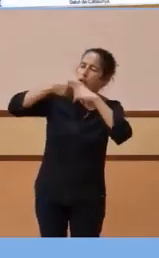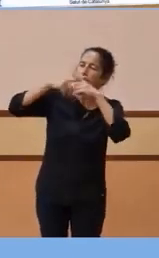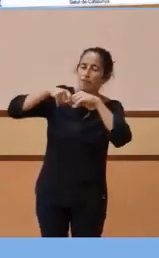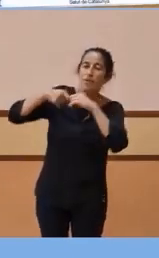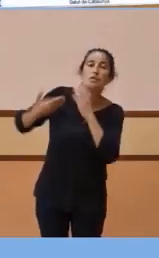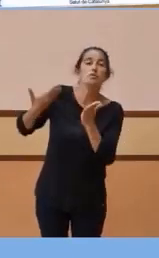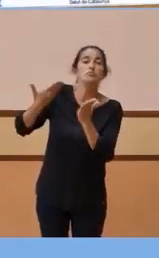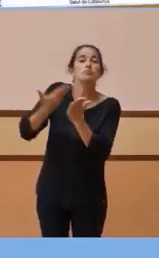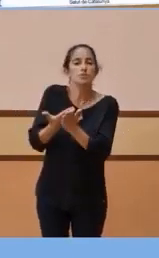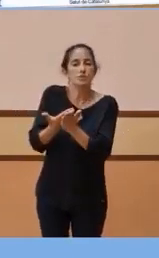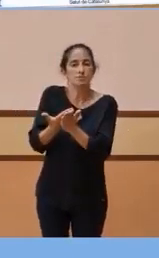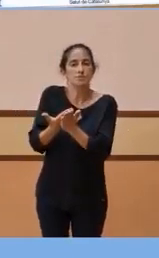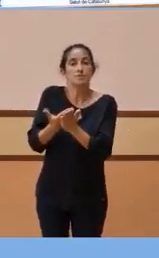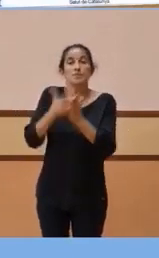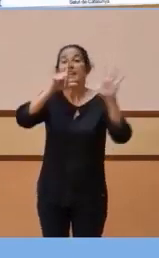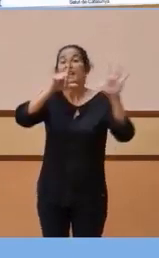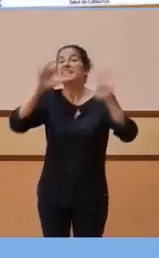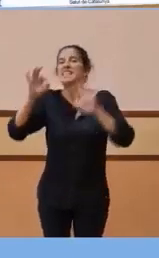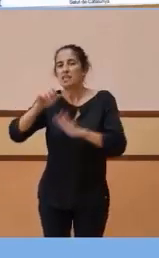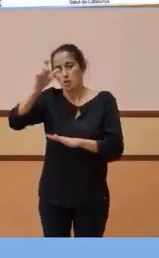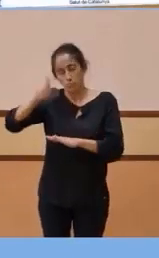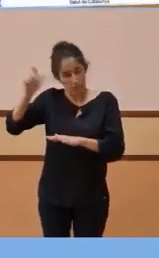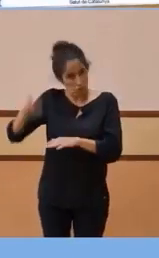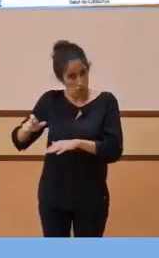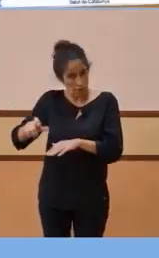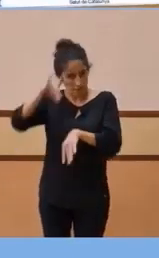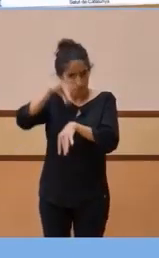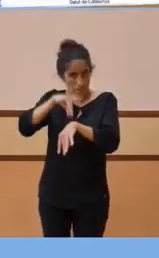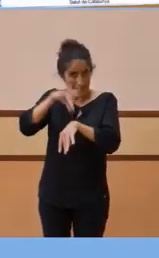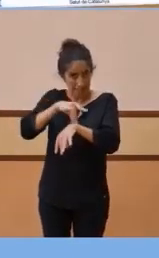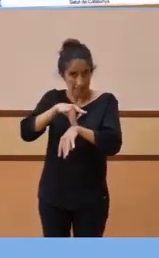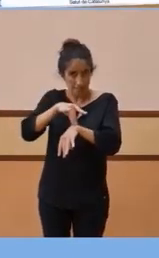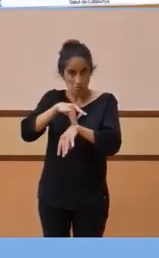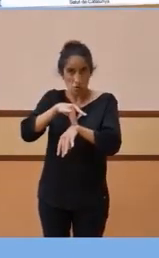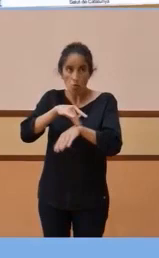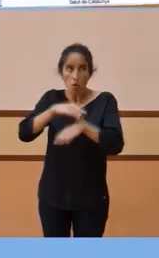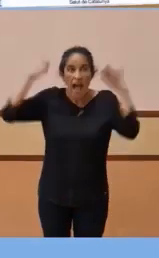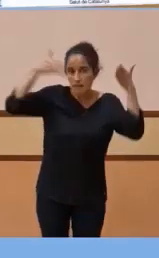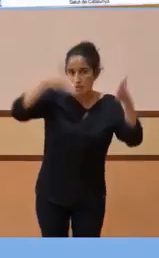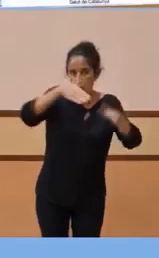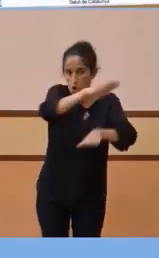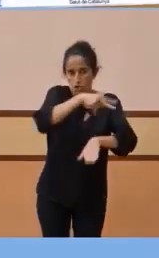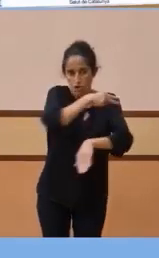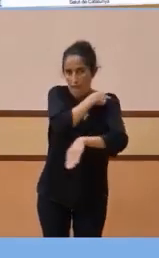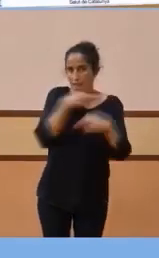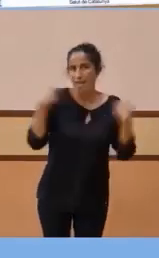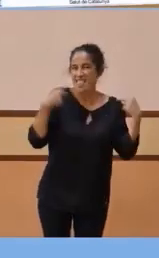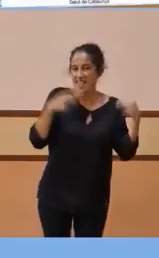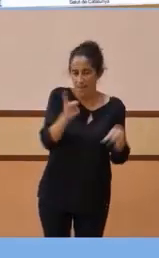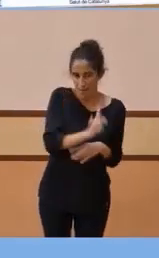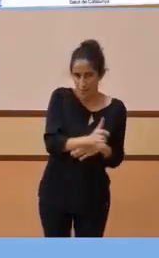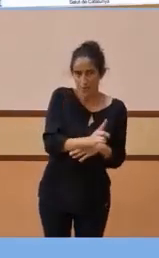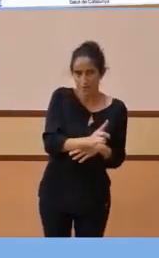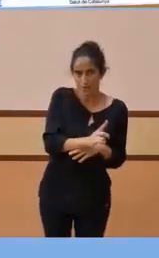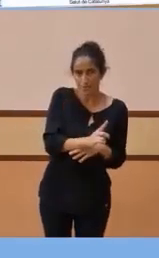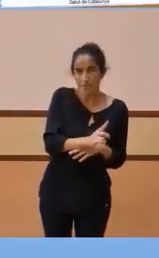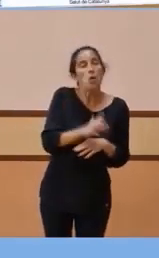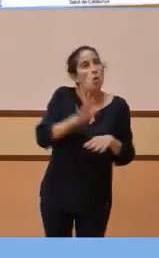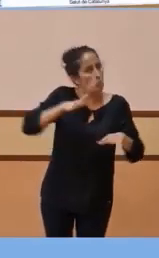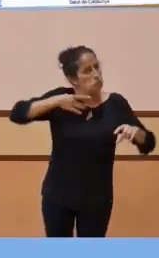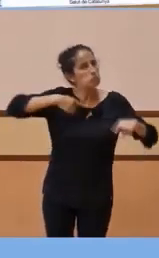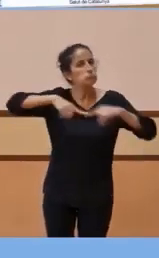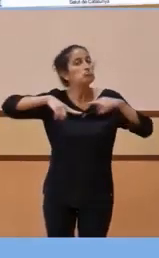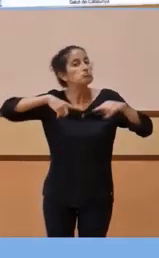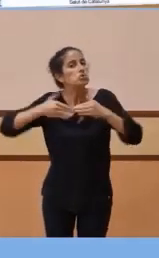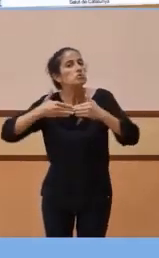aquests 70 pacients que no s'han atès a Lleida, això forma part de com el sistema s'ha estat organitzant i se seguirà organitzant amb